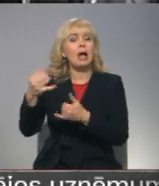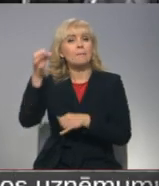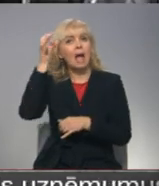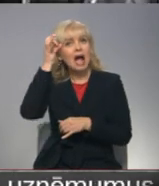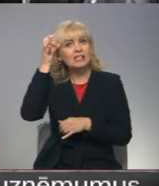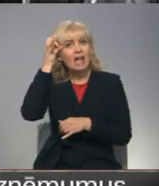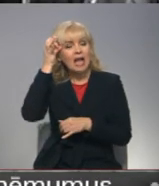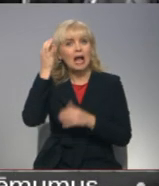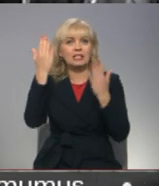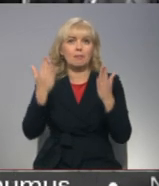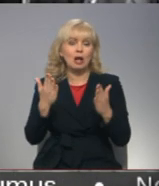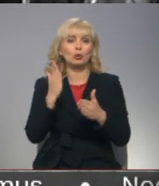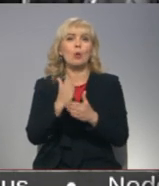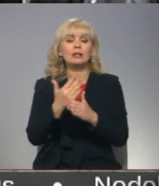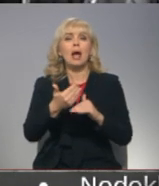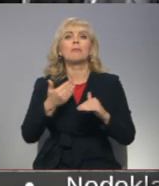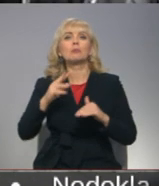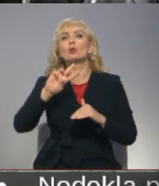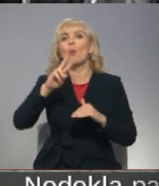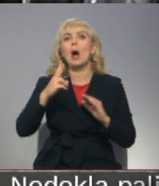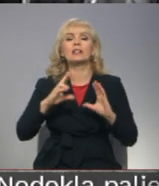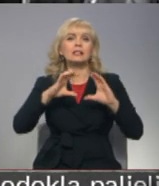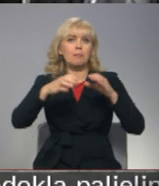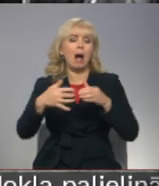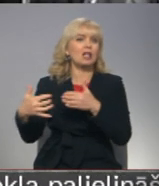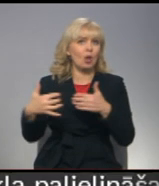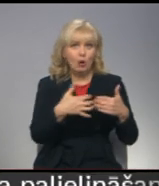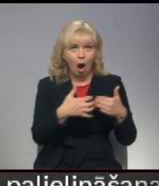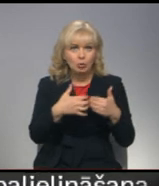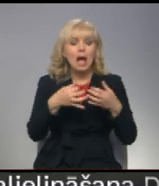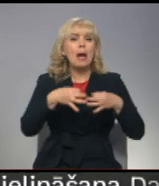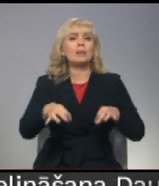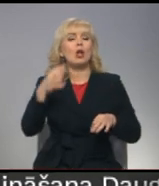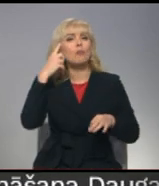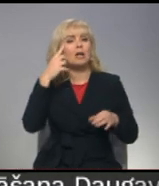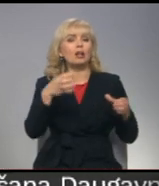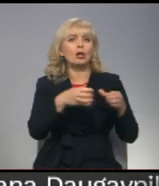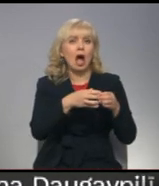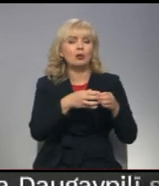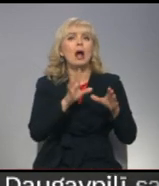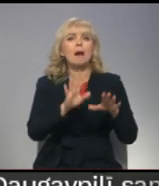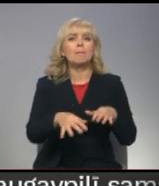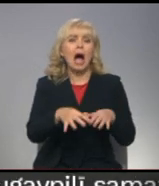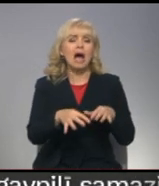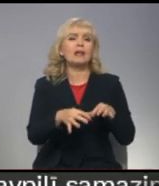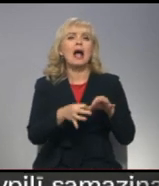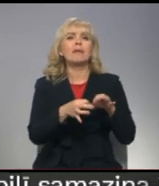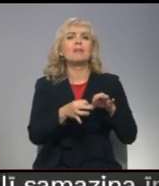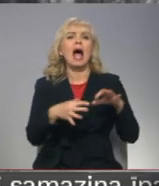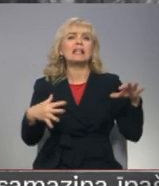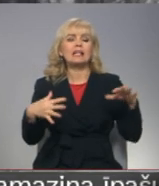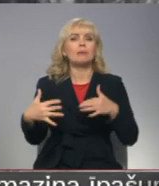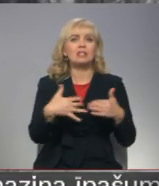noticis pirms otrā pasauli skara, to laik brīvprātīgo rota par nopelniem neatkarības cīņās saņēmusi piemiņas